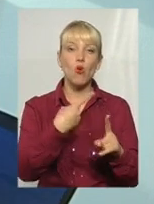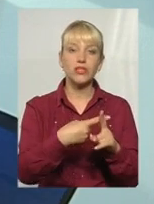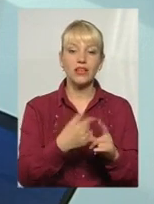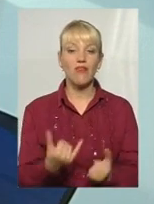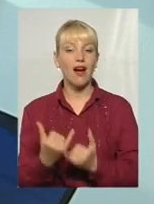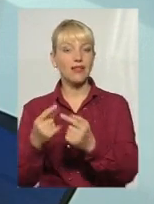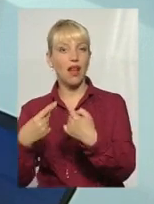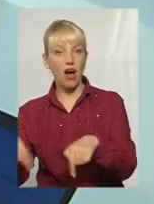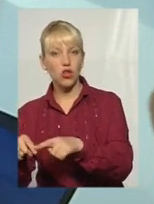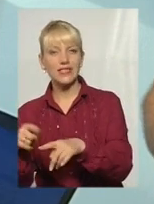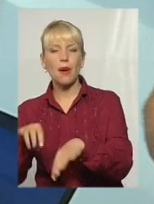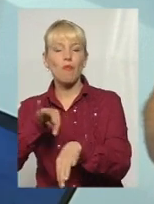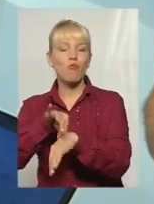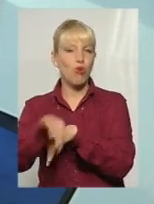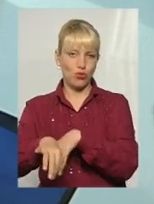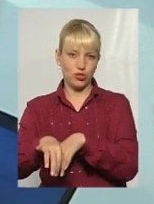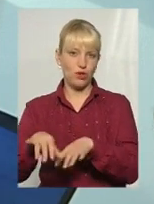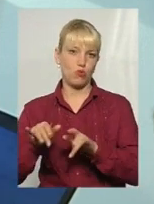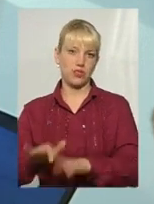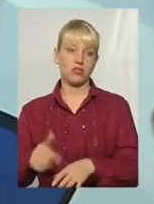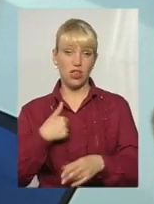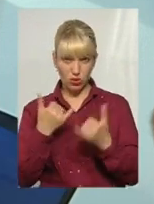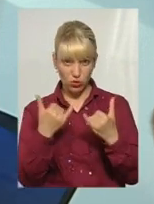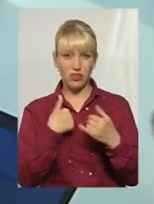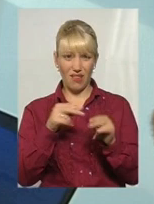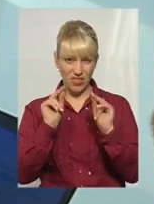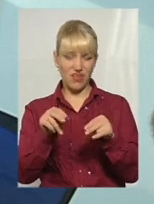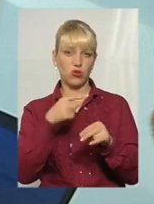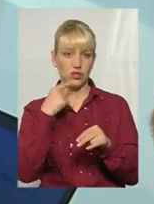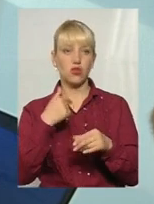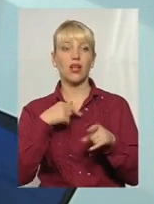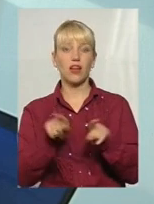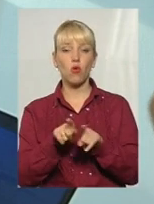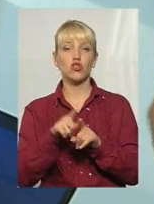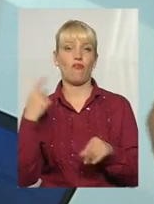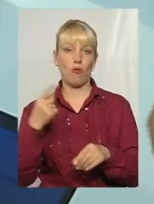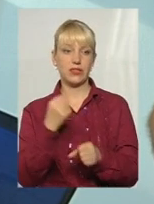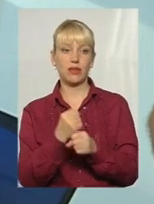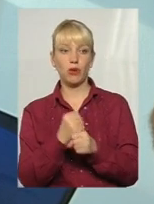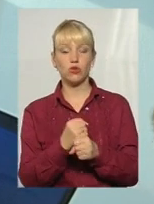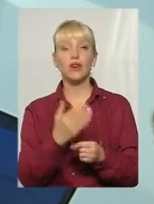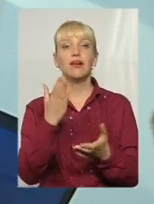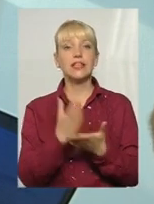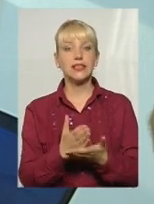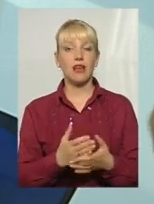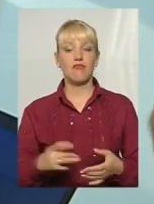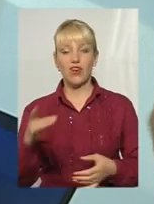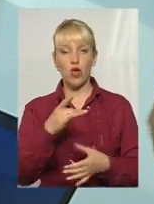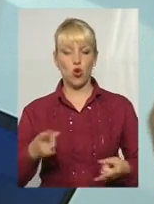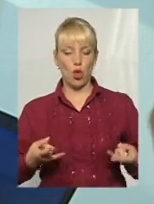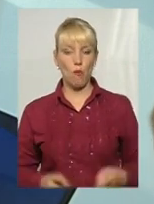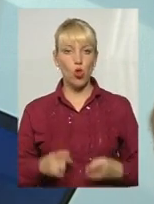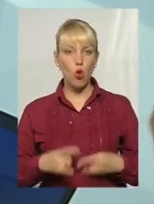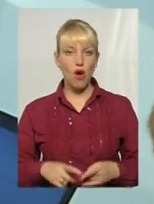дуже болючий процес. Тому що от сьогодні, ну я відверто скажу, я теж в області працював, скажімо, є в районі пологове відділення.